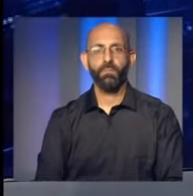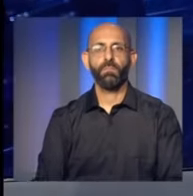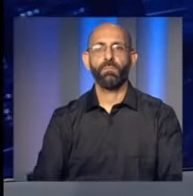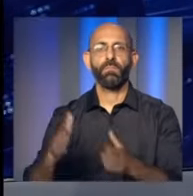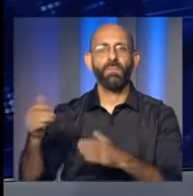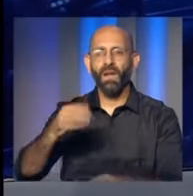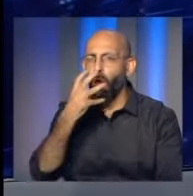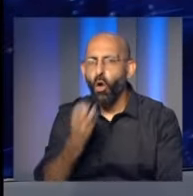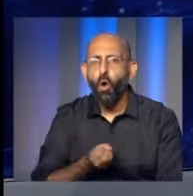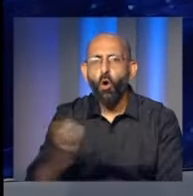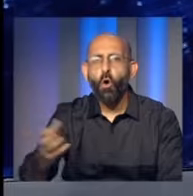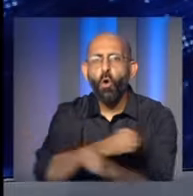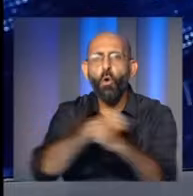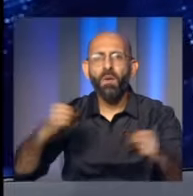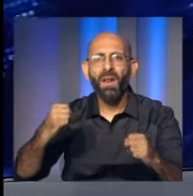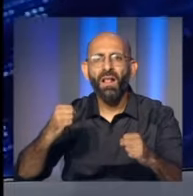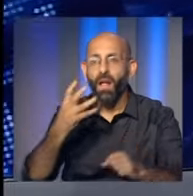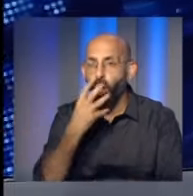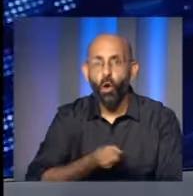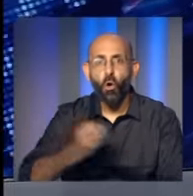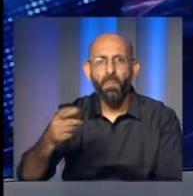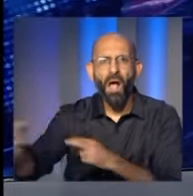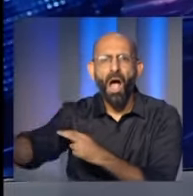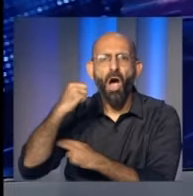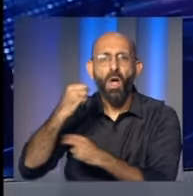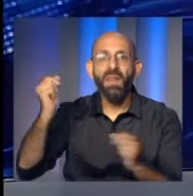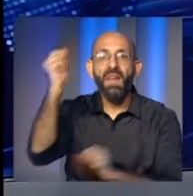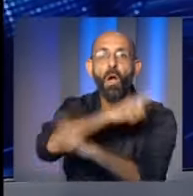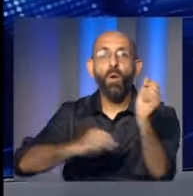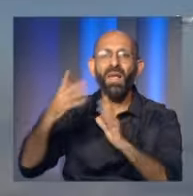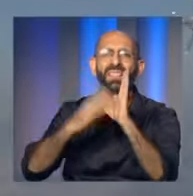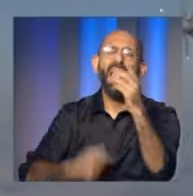قنبلة القيصر أقوى قنبلة نووية بتاريخ البشرية